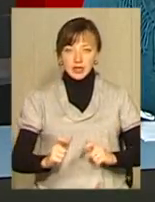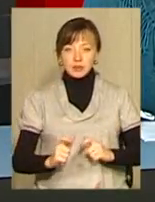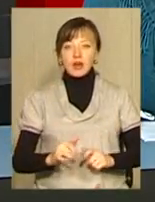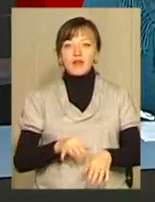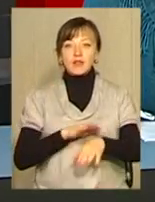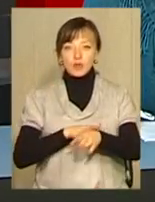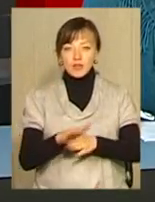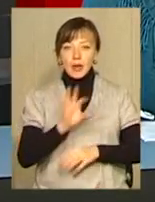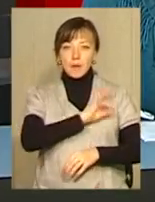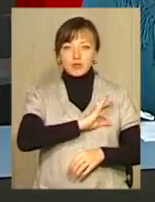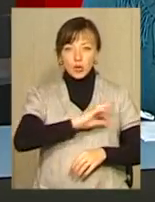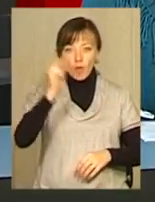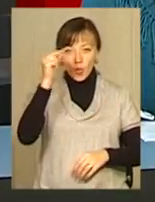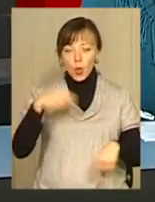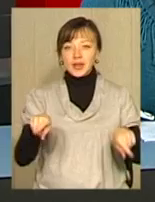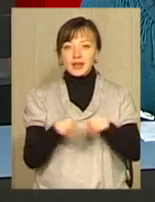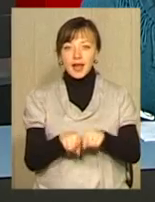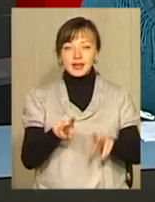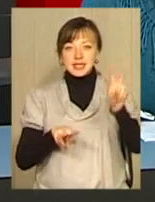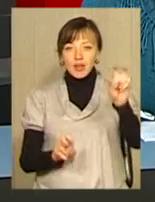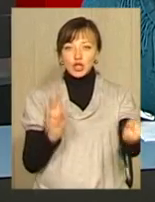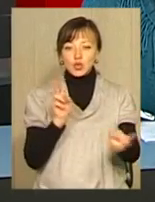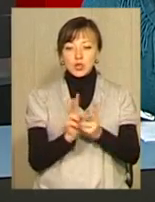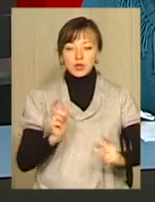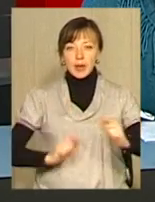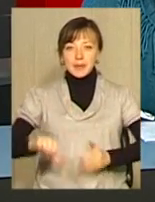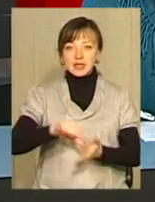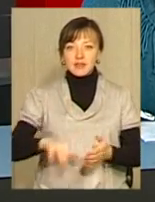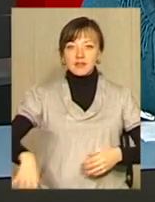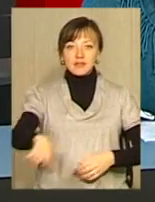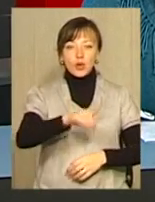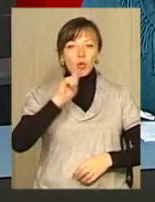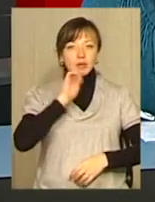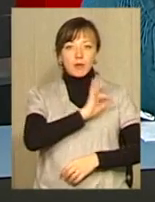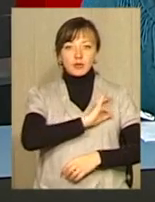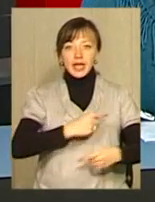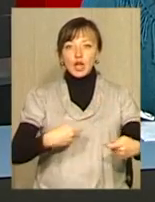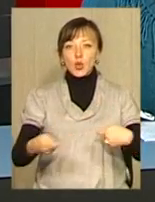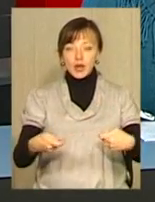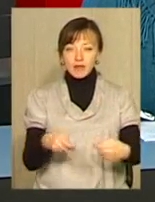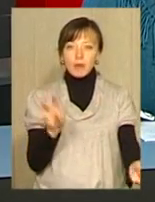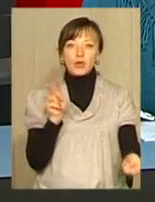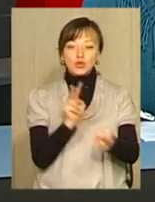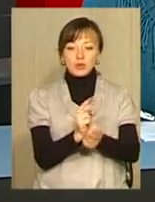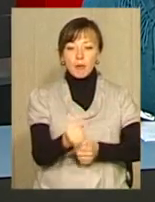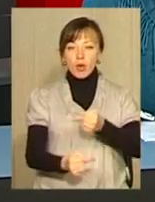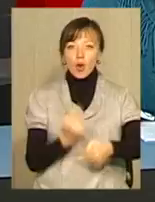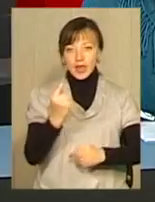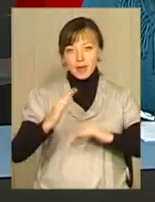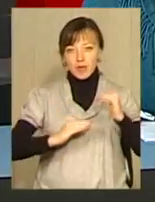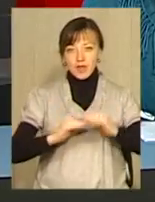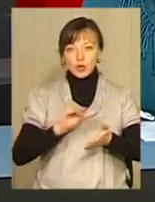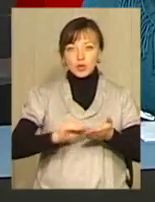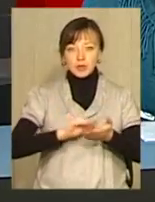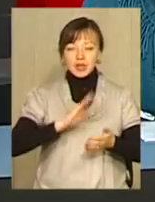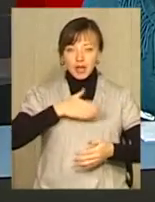відбувся профспілковий урок. Так називалася зустріч студентів з представниками всеукраїнської профспілки торгівлі. Про зустріч поколінь однієї професії у